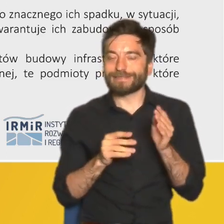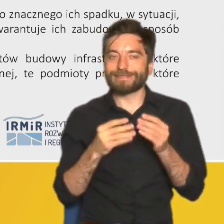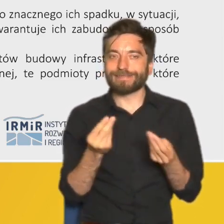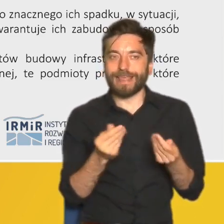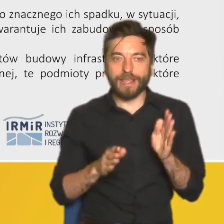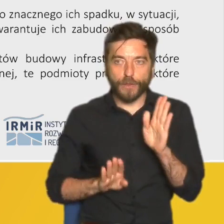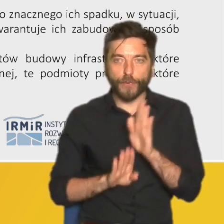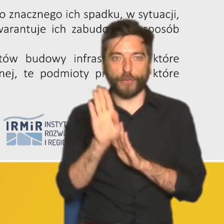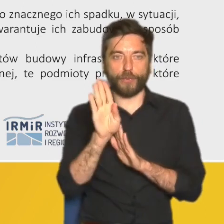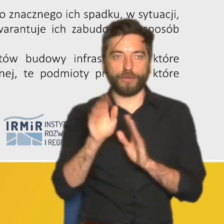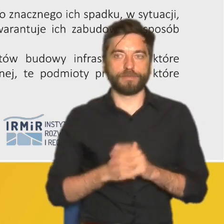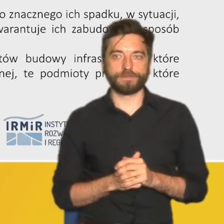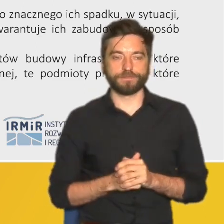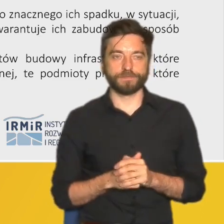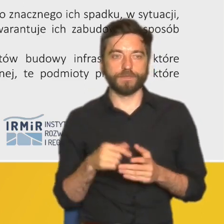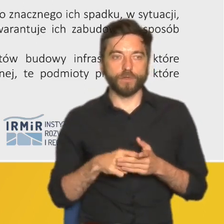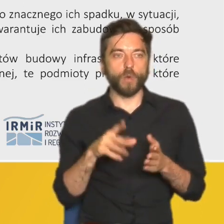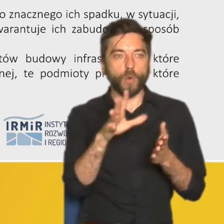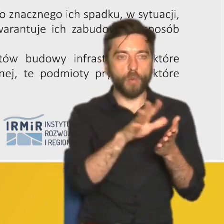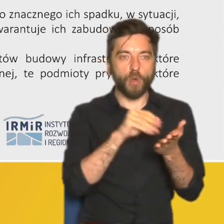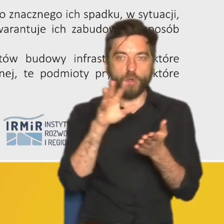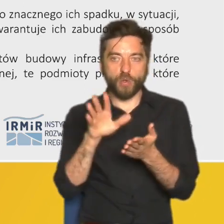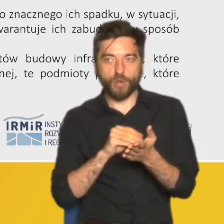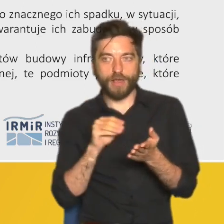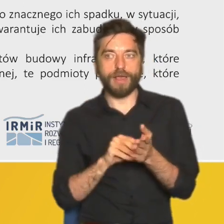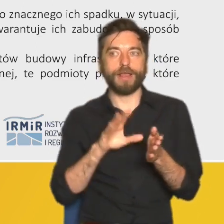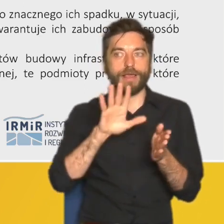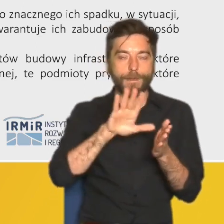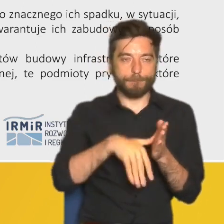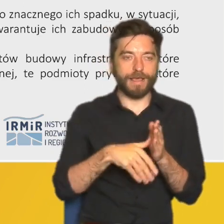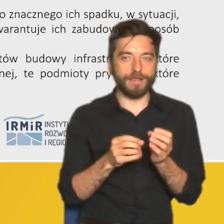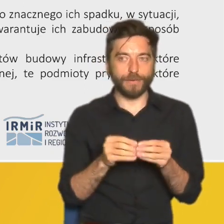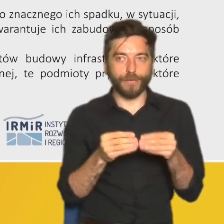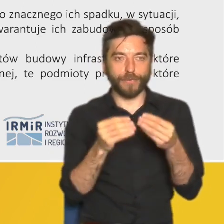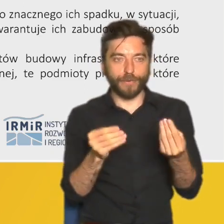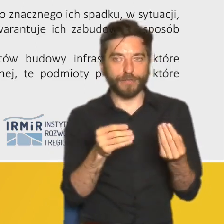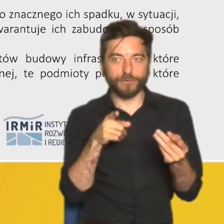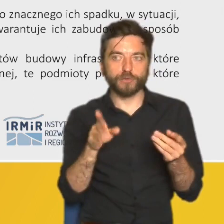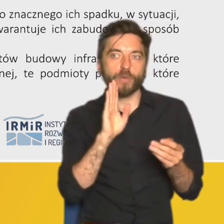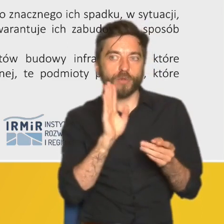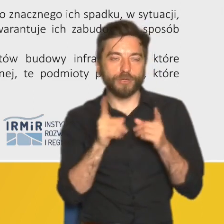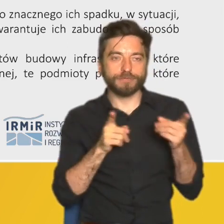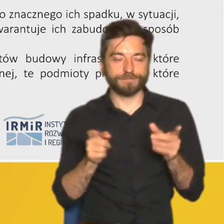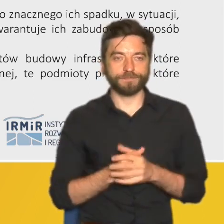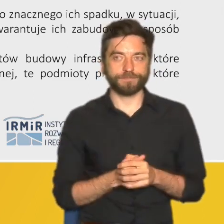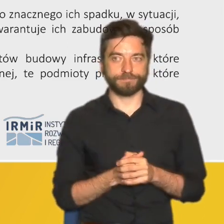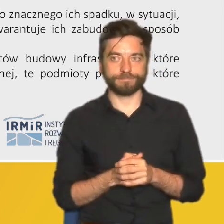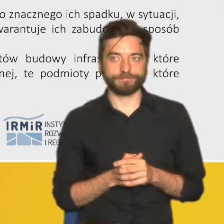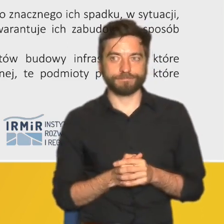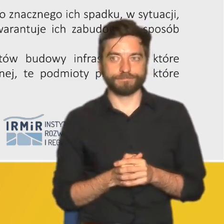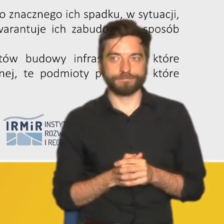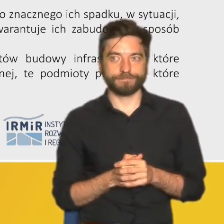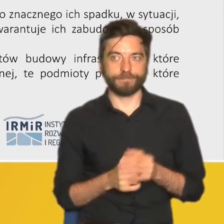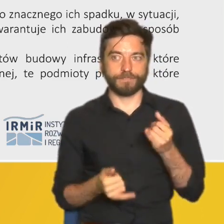między poszczególnymi modelami urbanizacyjnymi jest bardzo podobna i jeżeli chodzi